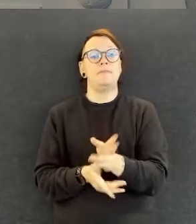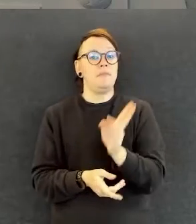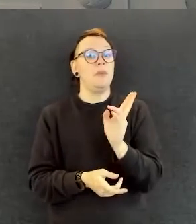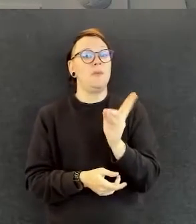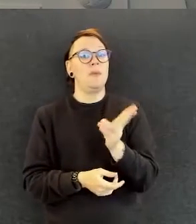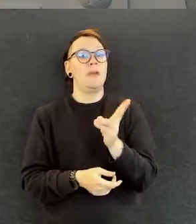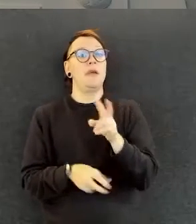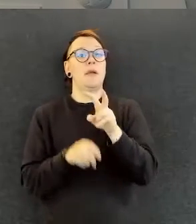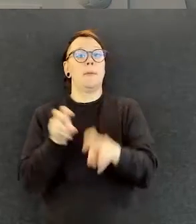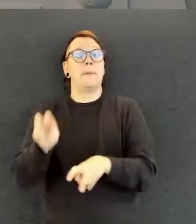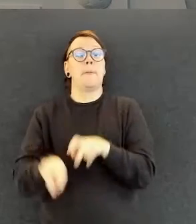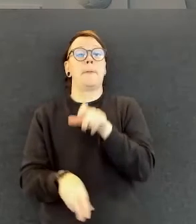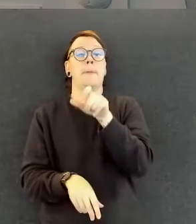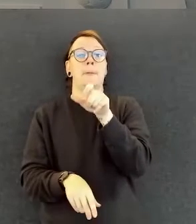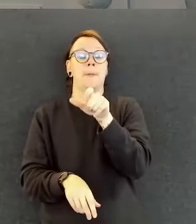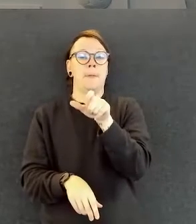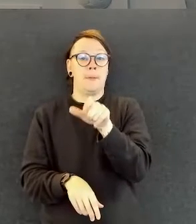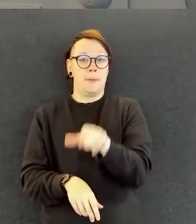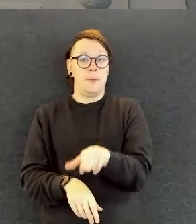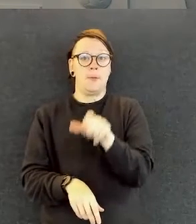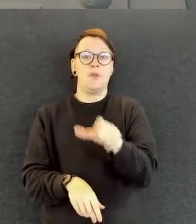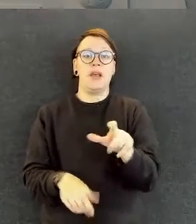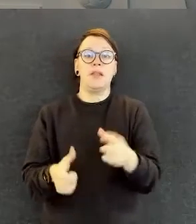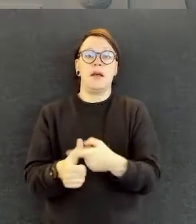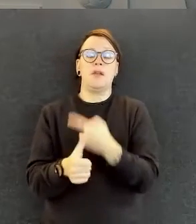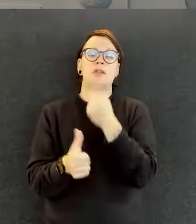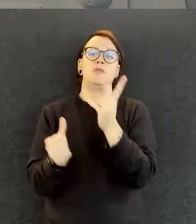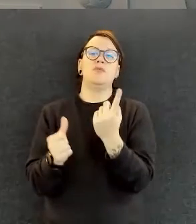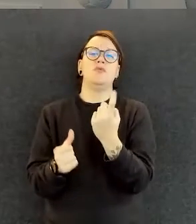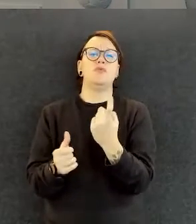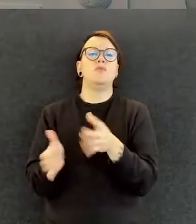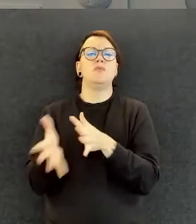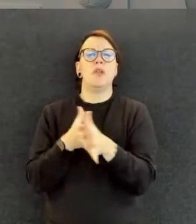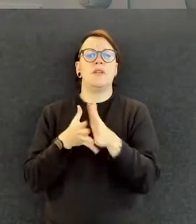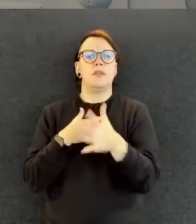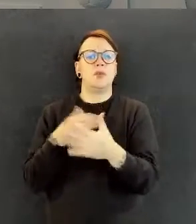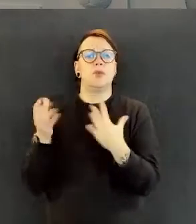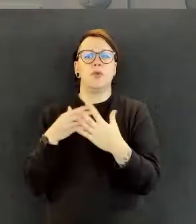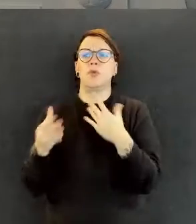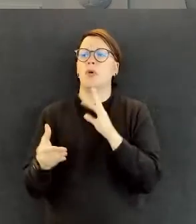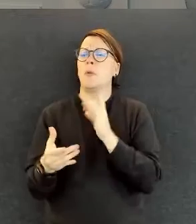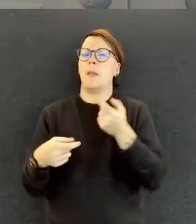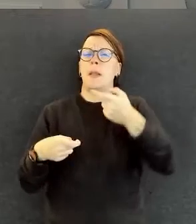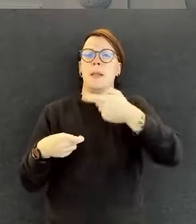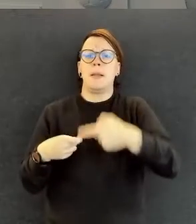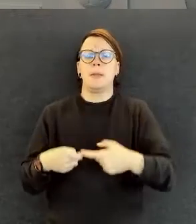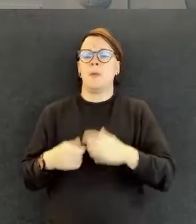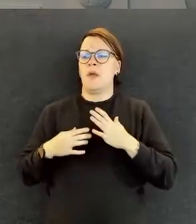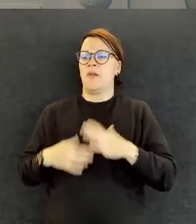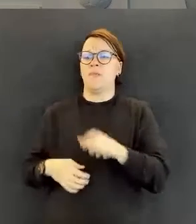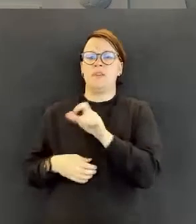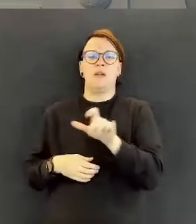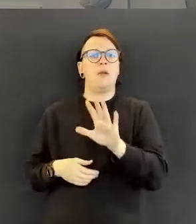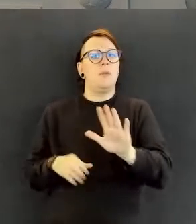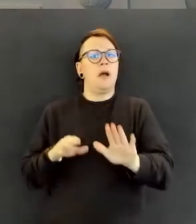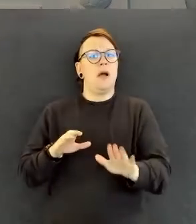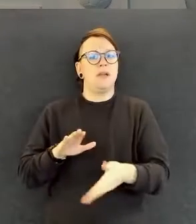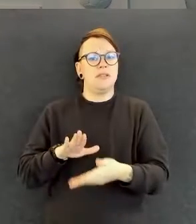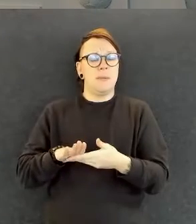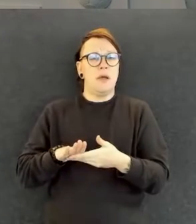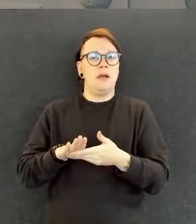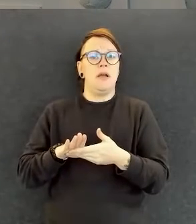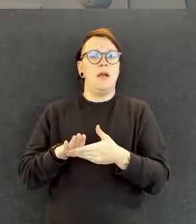parasta aikaa on käynnissä tämmöinen selvitystyö, jossa tosiaan selvitetään sitä vammaisten henkilöiden asemaa liikunnan ja urheilun työelämässä ja